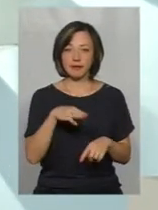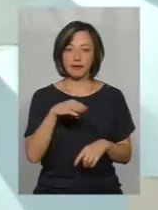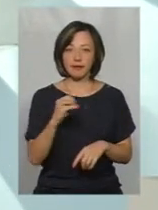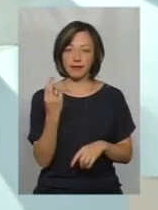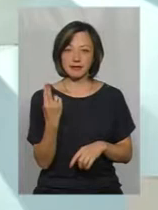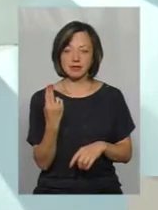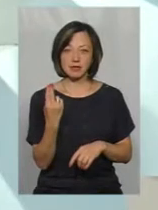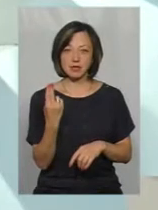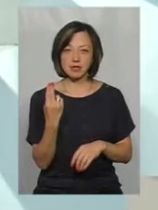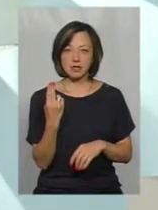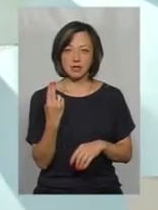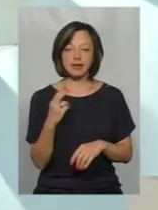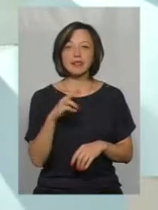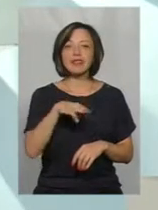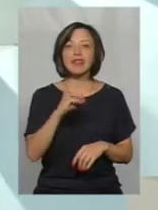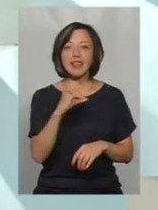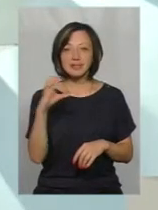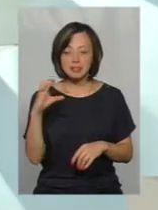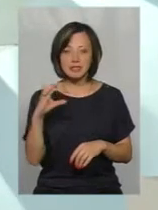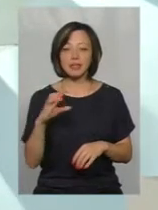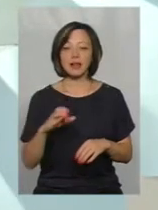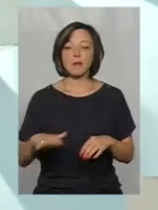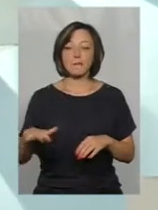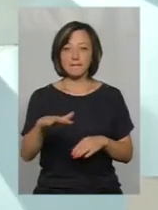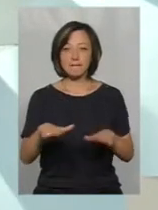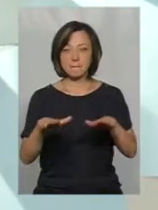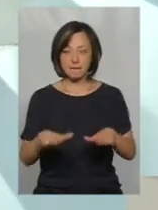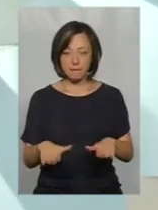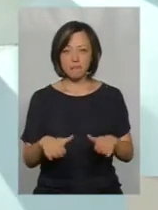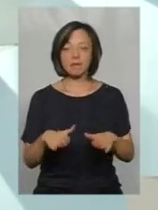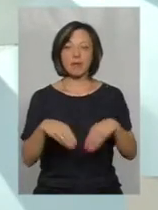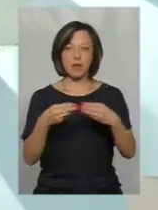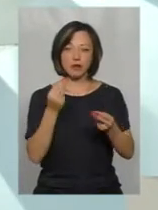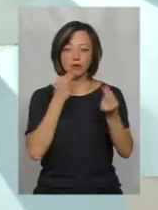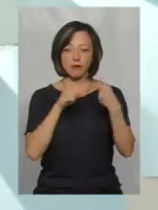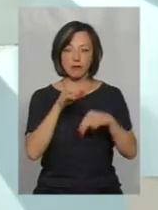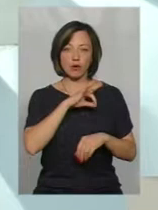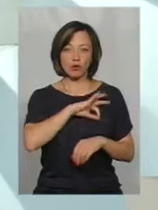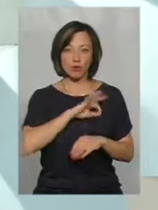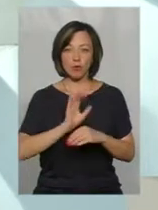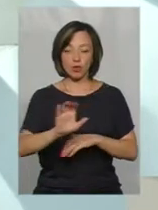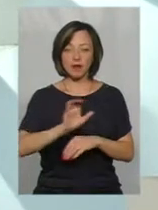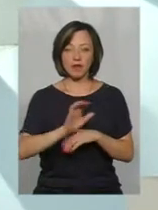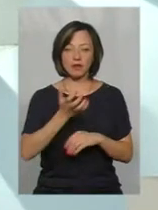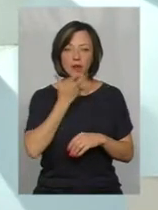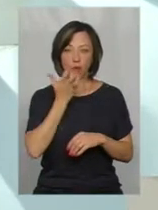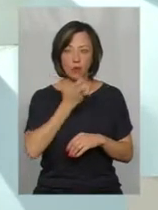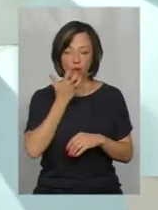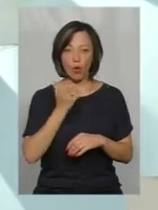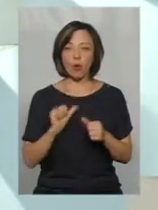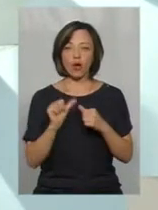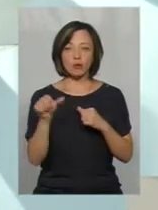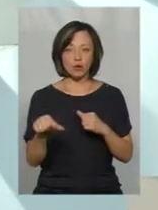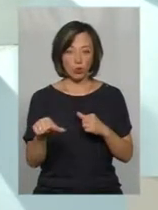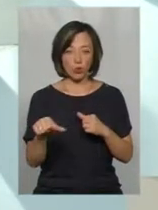знаходиться територіально в місці, яке дасть можливість оптимально використовувати і подавати тепло. Окрім